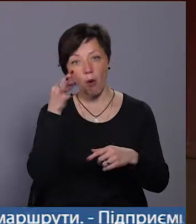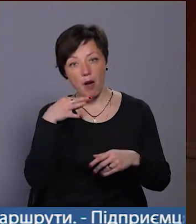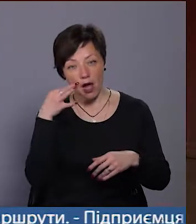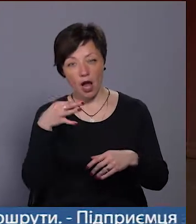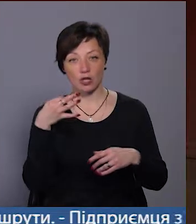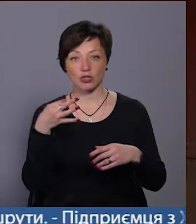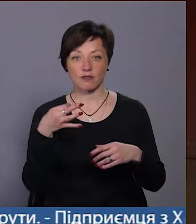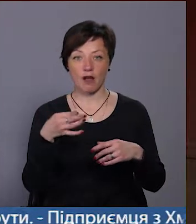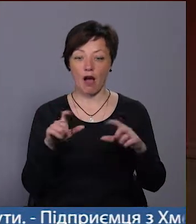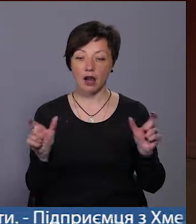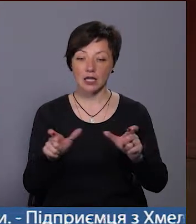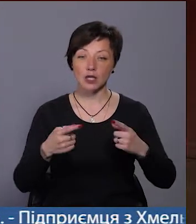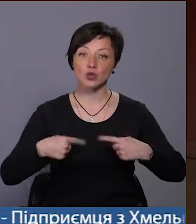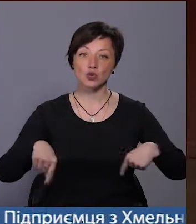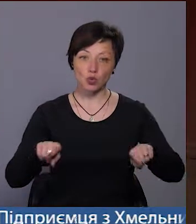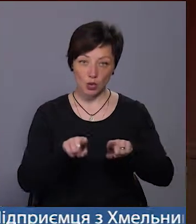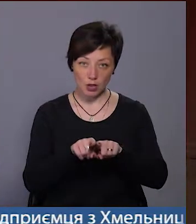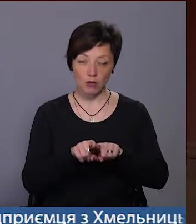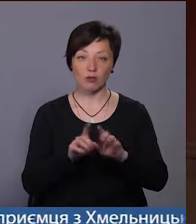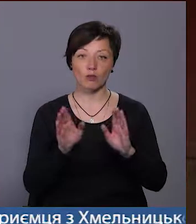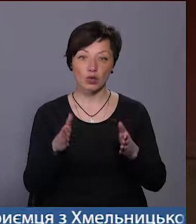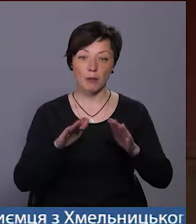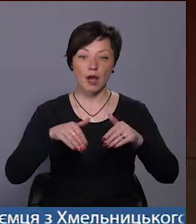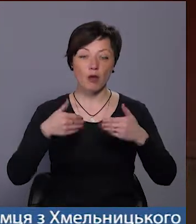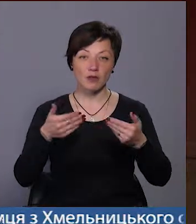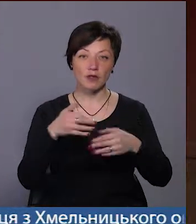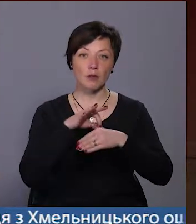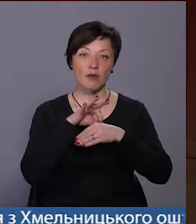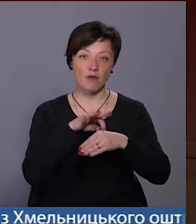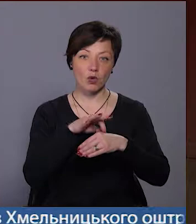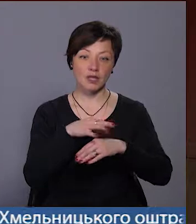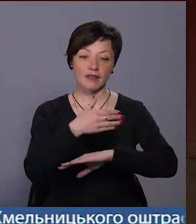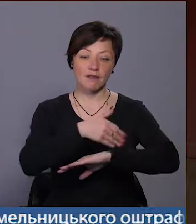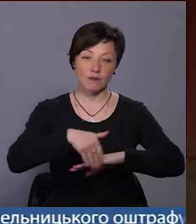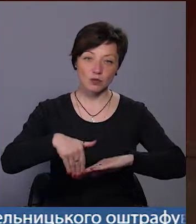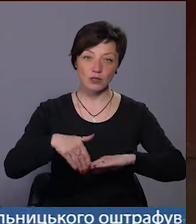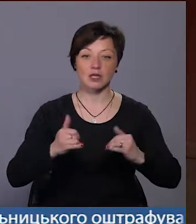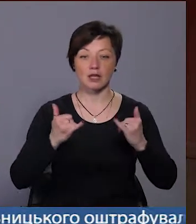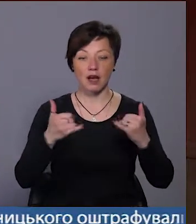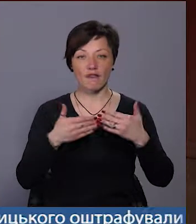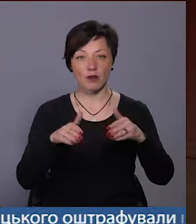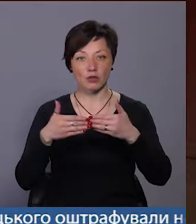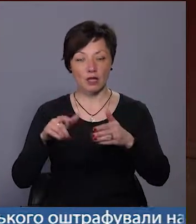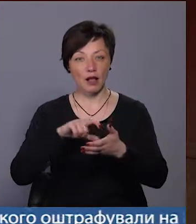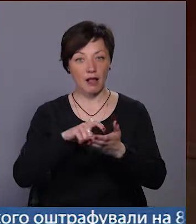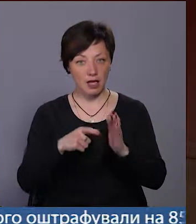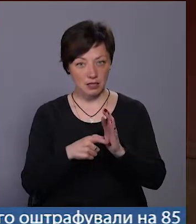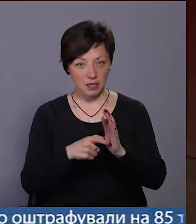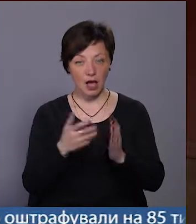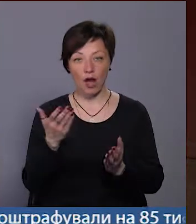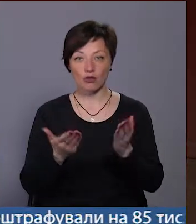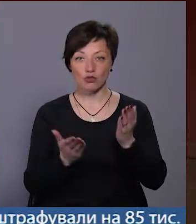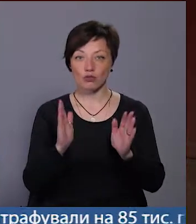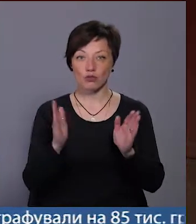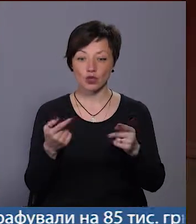карантинній зонах, ми будемо рекомендувати проводити їх на свіжому повітрі для випускних класів. Власне, якщо